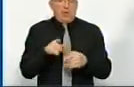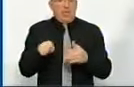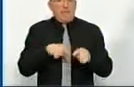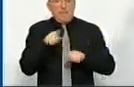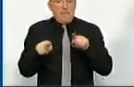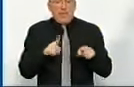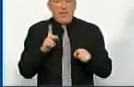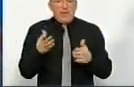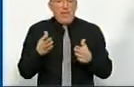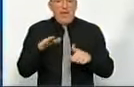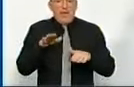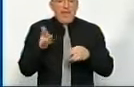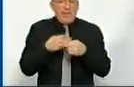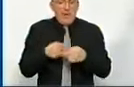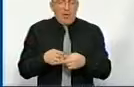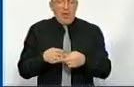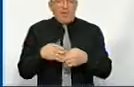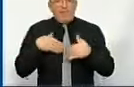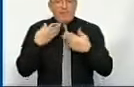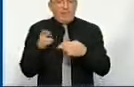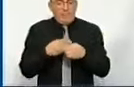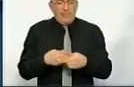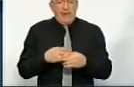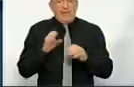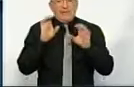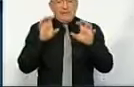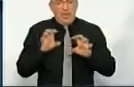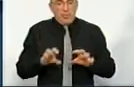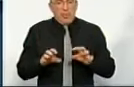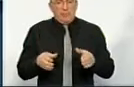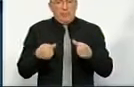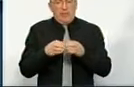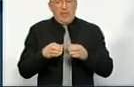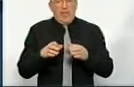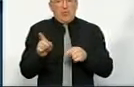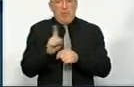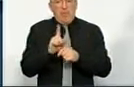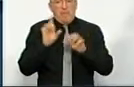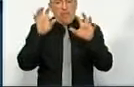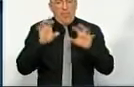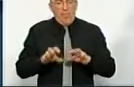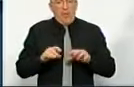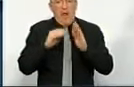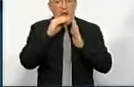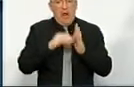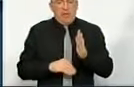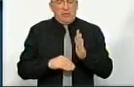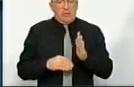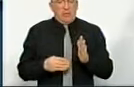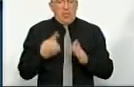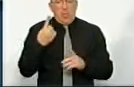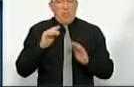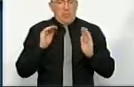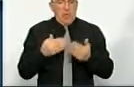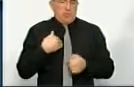питання, які не вирегульовані, ми радимо вирегульовувати їх статутами територіальних громад, як нормативно-правими актами. Я один